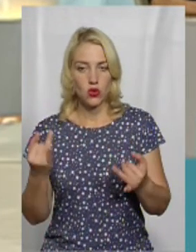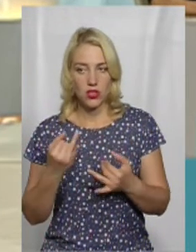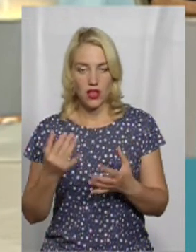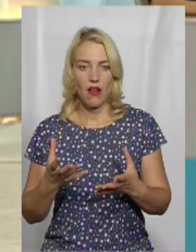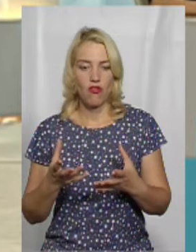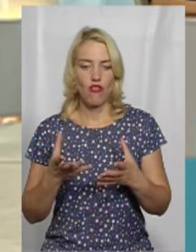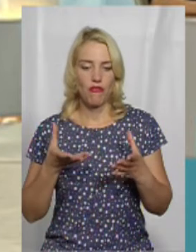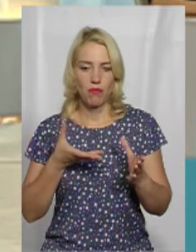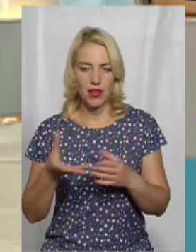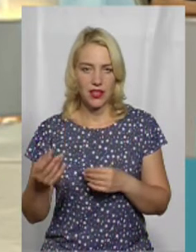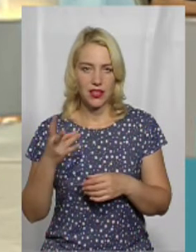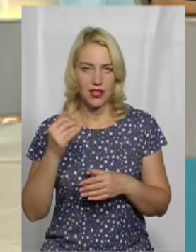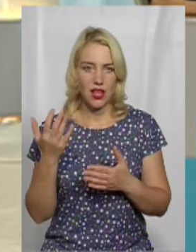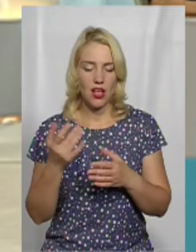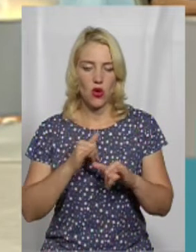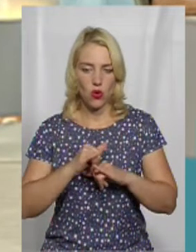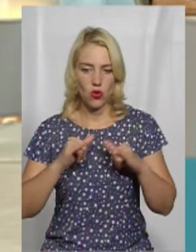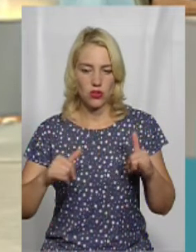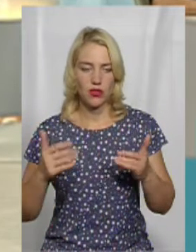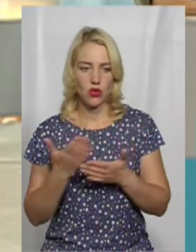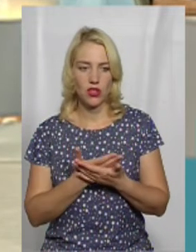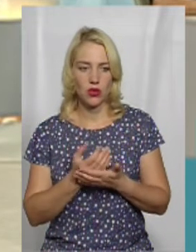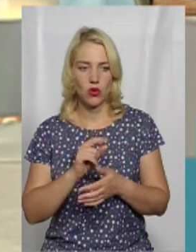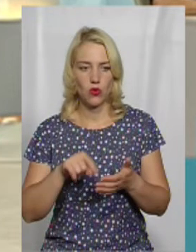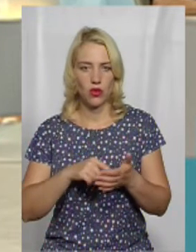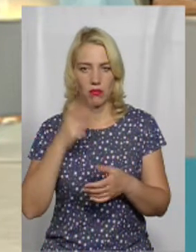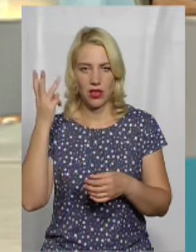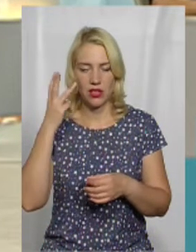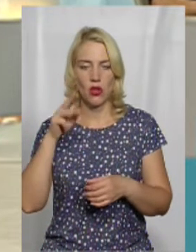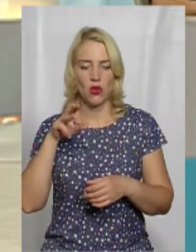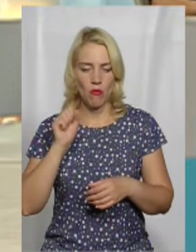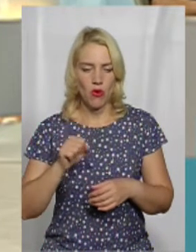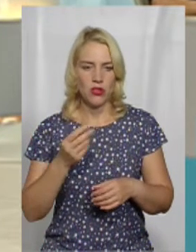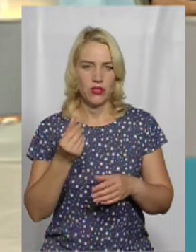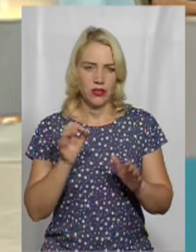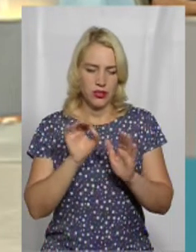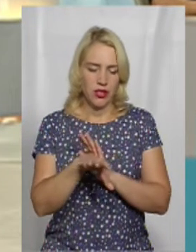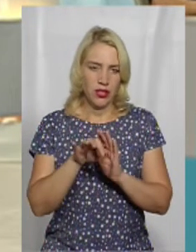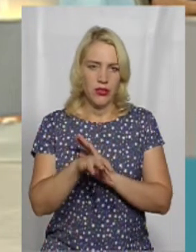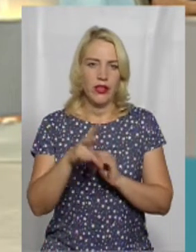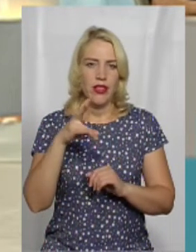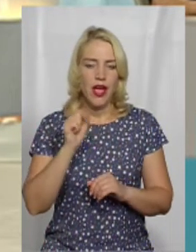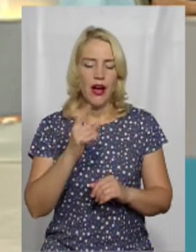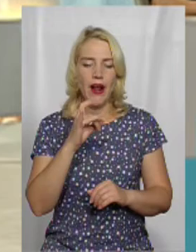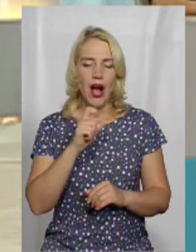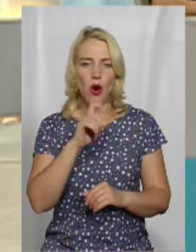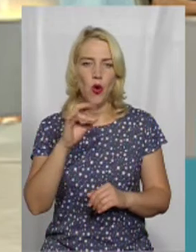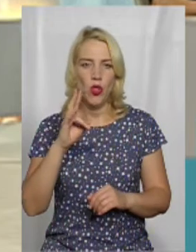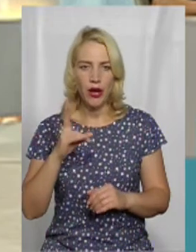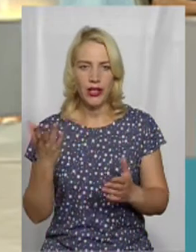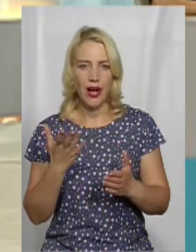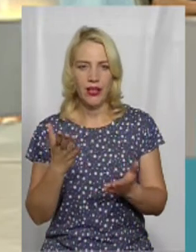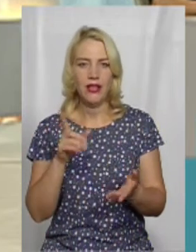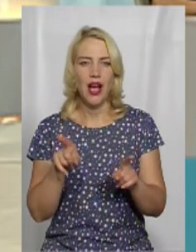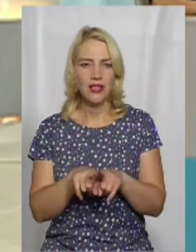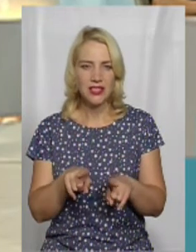розвиток кіно в Хмельницькому, тому числі, то вони можуть закинути їх хоч копійку на рахунок, який також саме